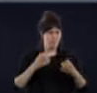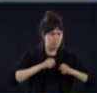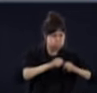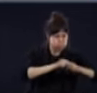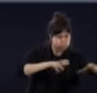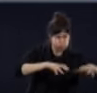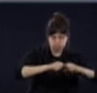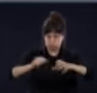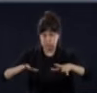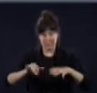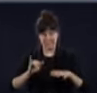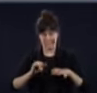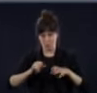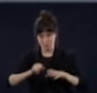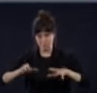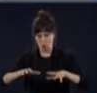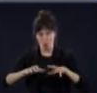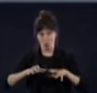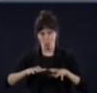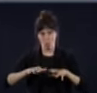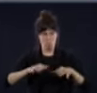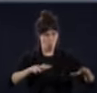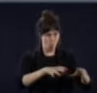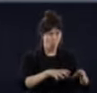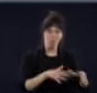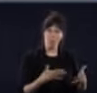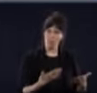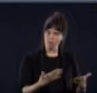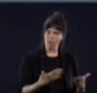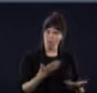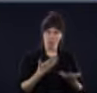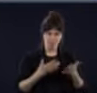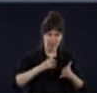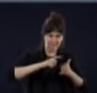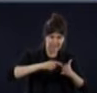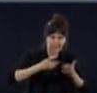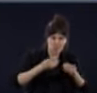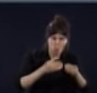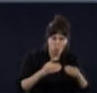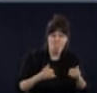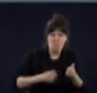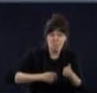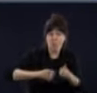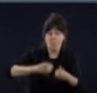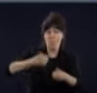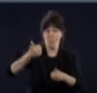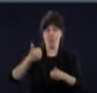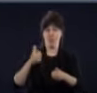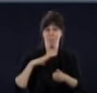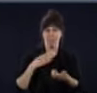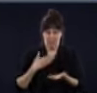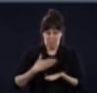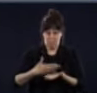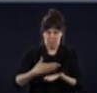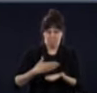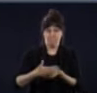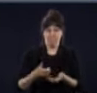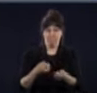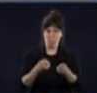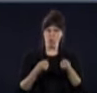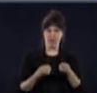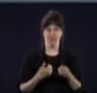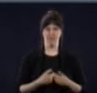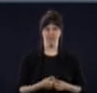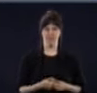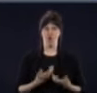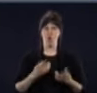bien ce soit des activités qu'on va voir effectivement qu'elles reprennent, mais toujours avec une prudence pendant cette période-là. Un repas, ce n pas marcher à